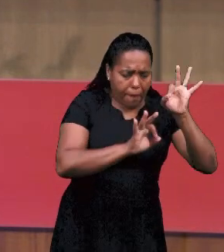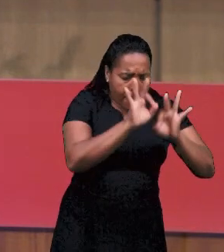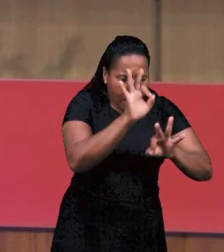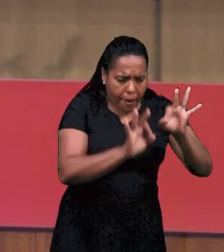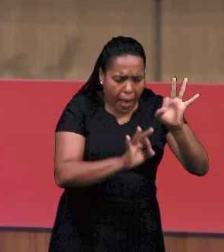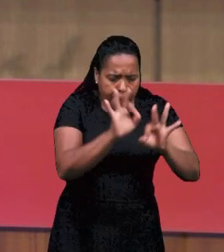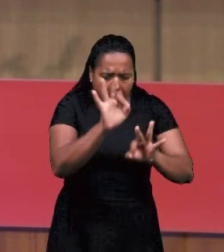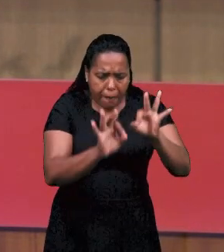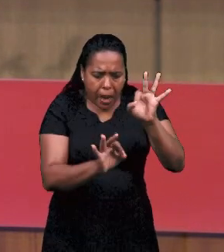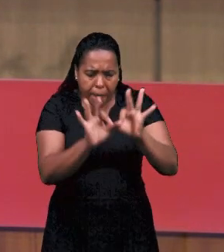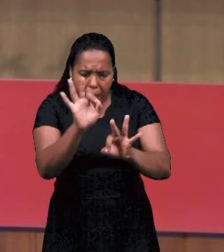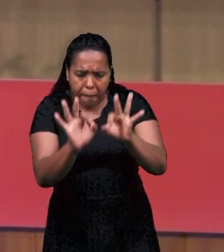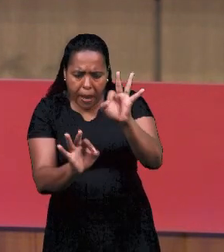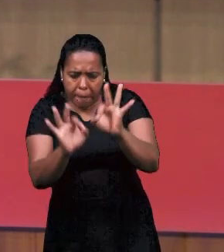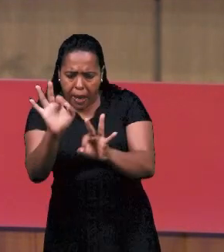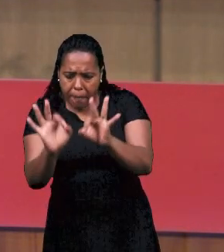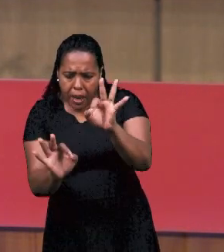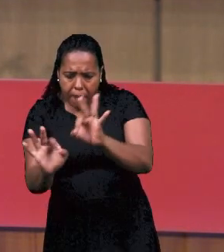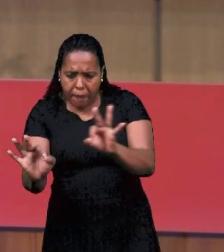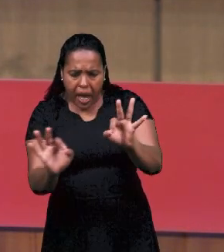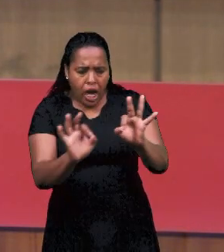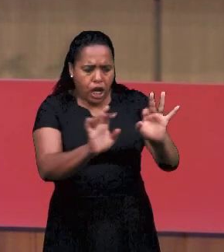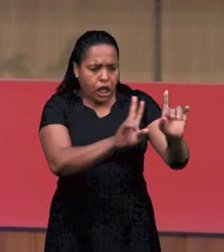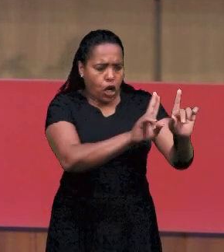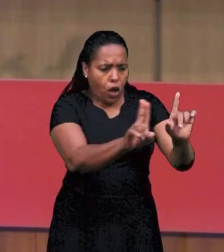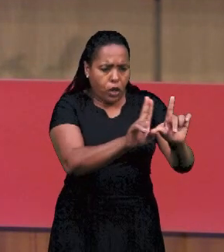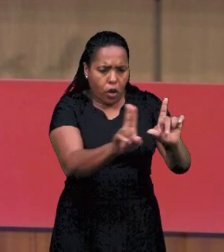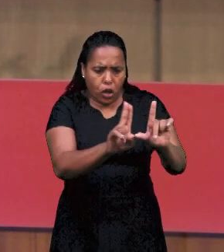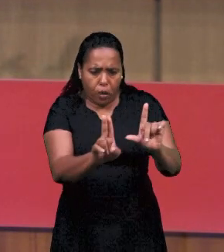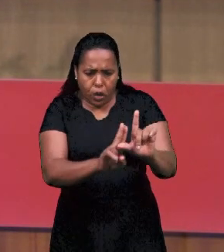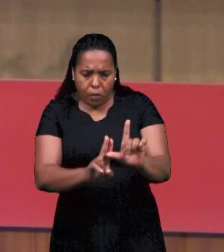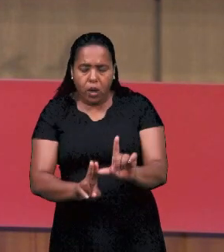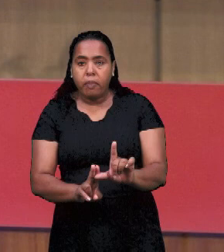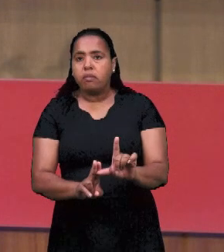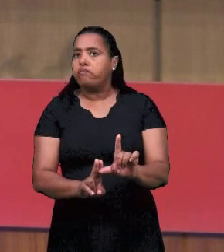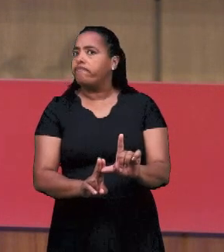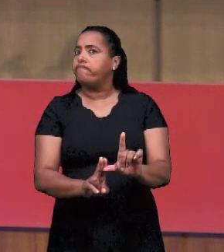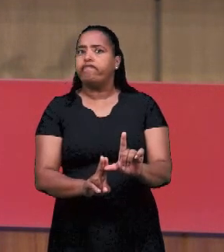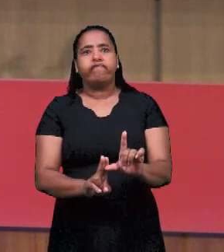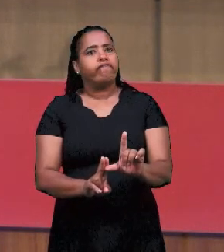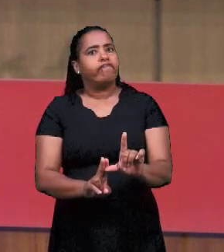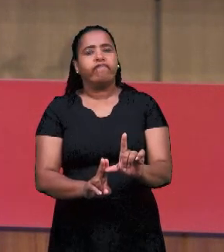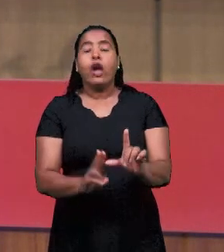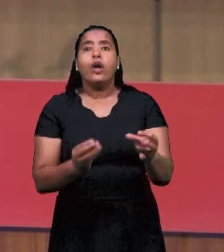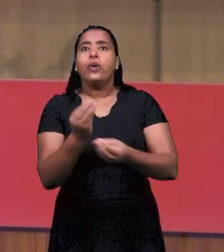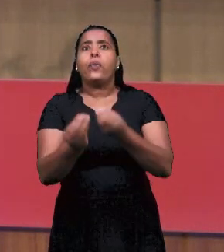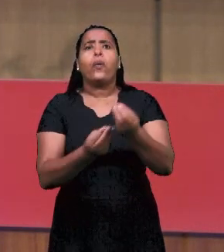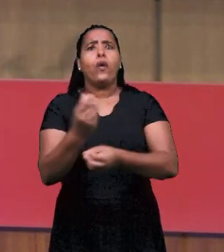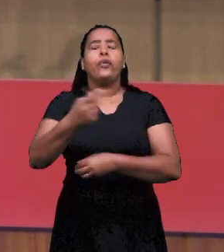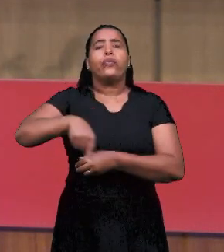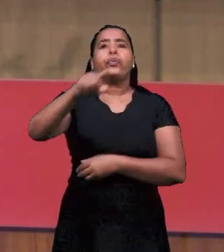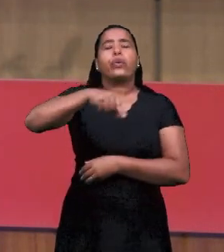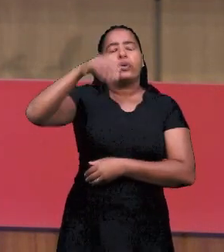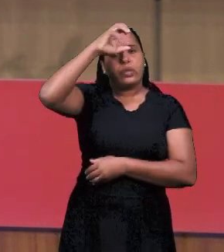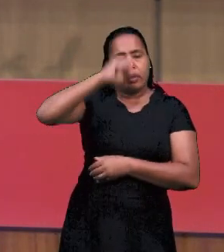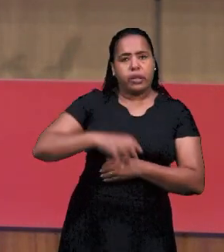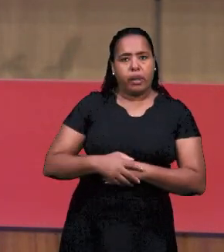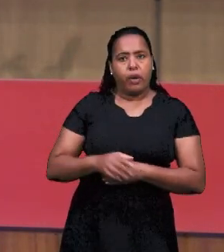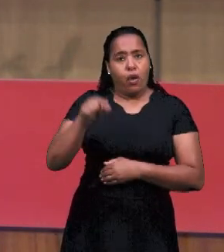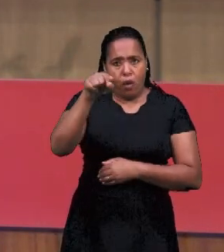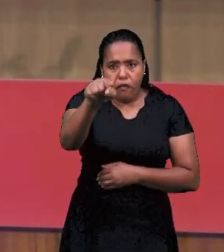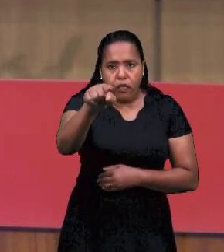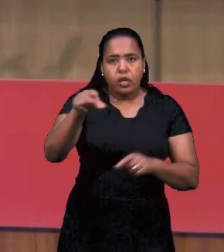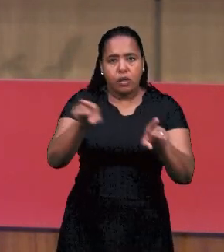способом. Она не персонализирована для каждого человека. Или подпись какого-то